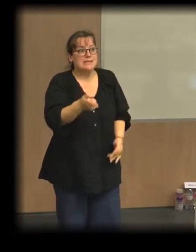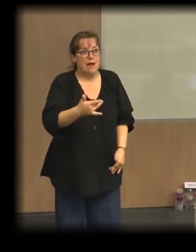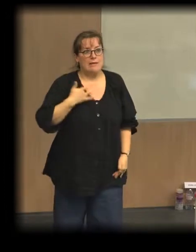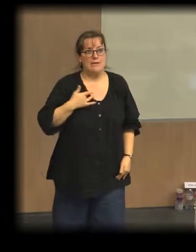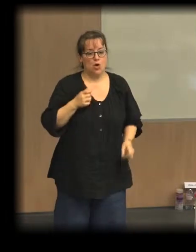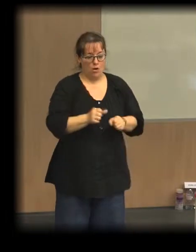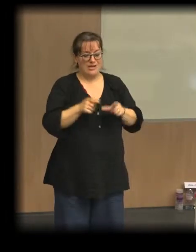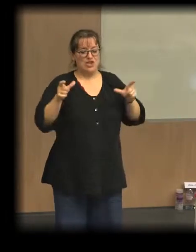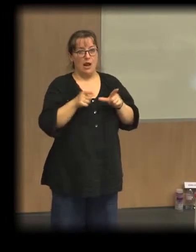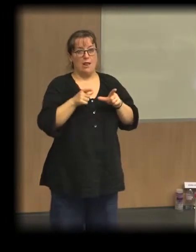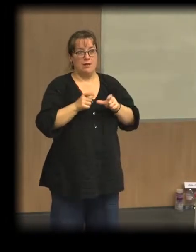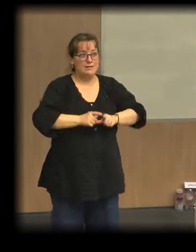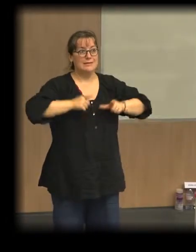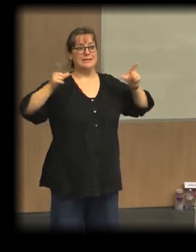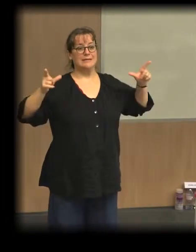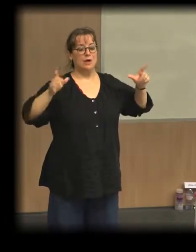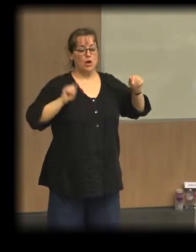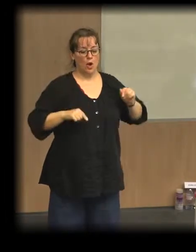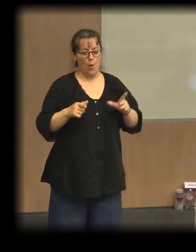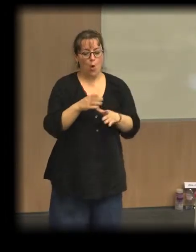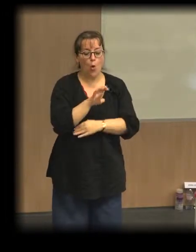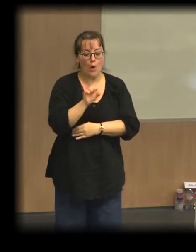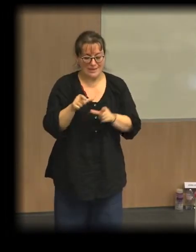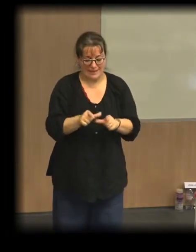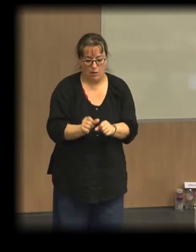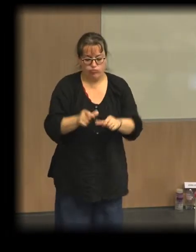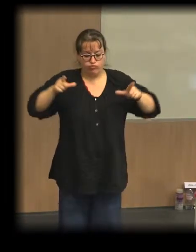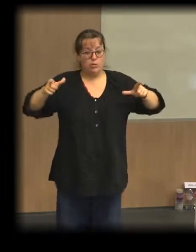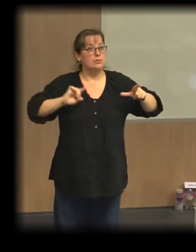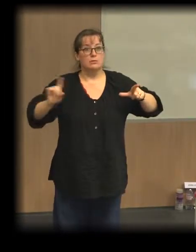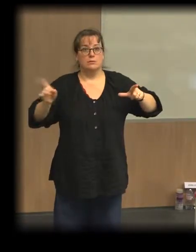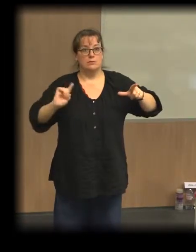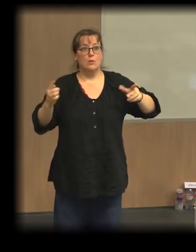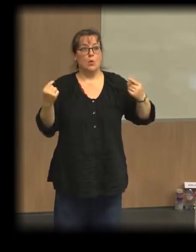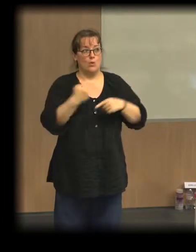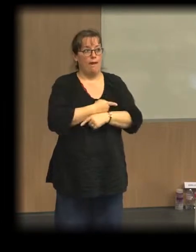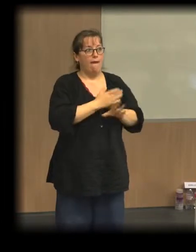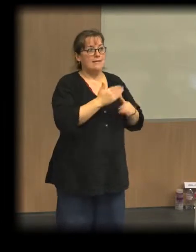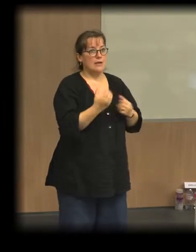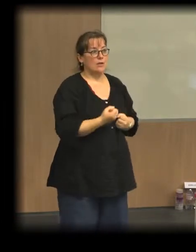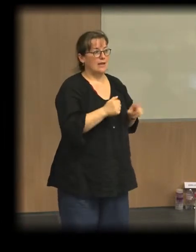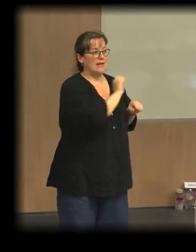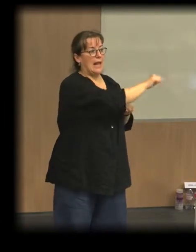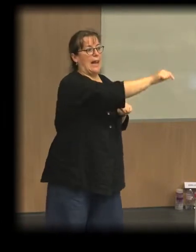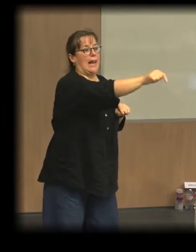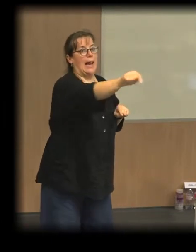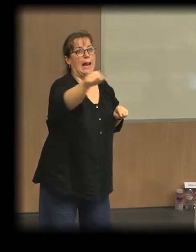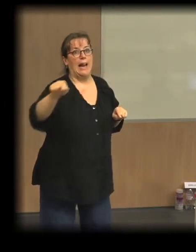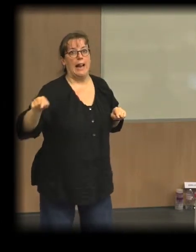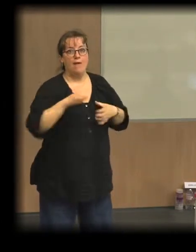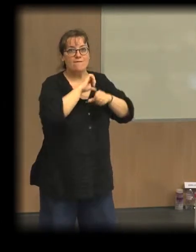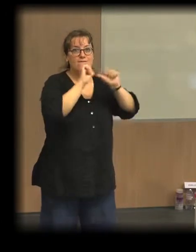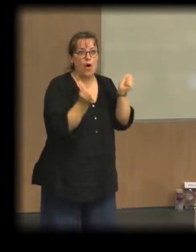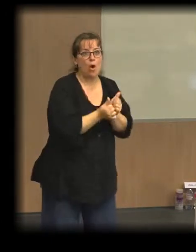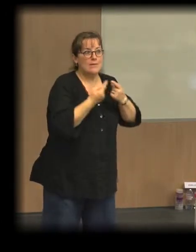amener plus loin, c'est-à-dire de voir finalement quelle est l'échelle à travers laquelle on peut évaluer l'économie sociale et